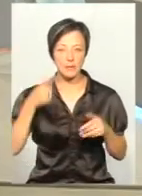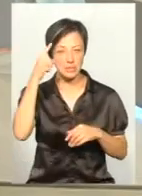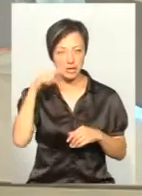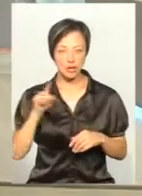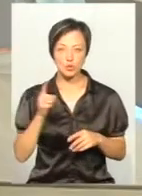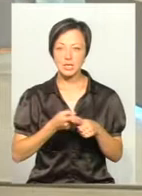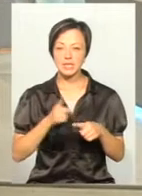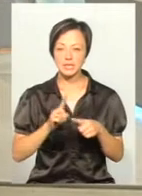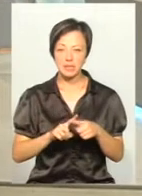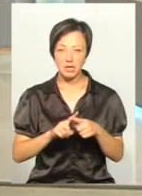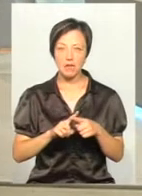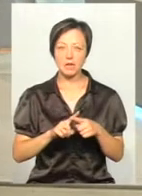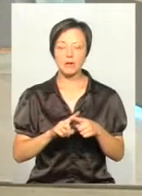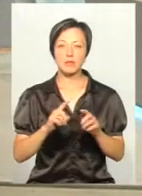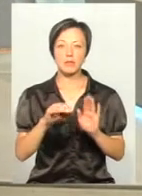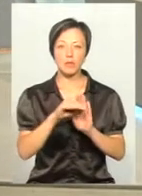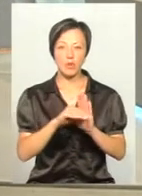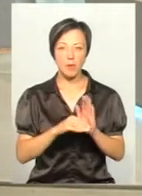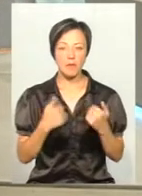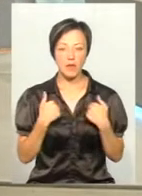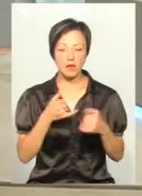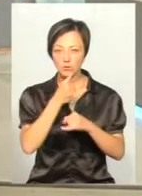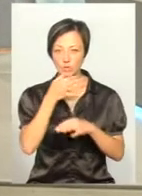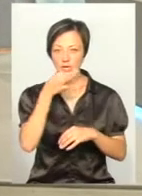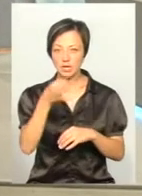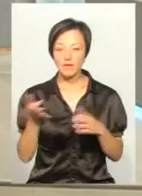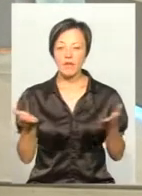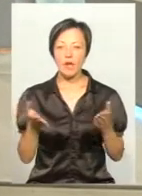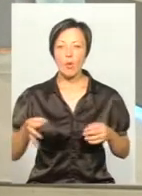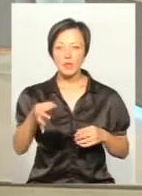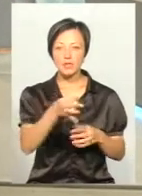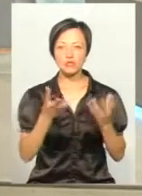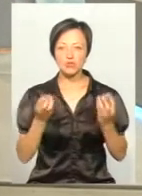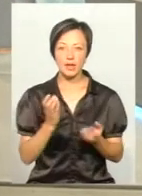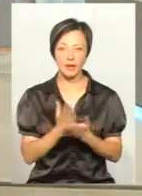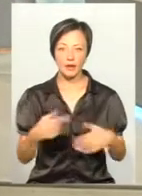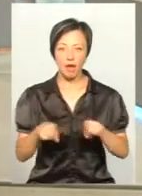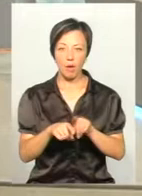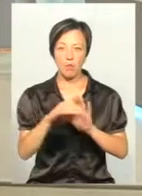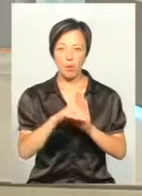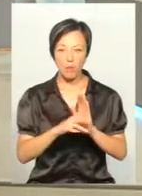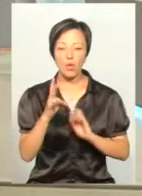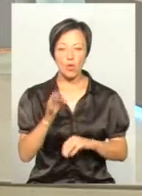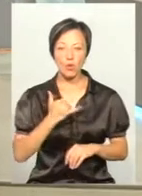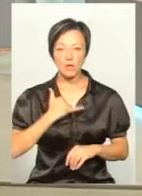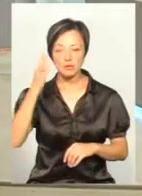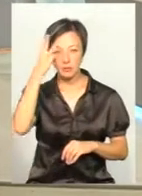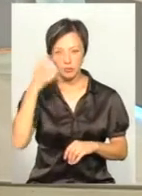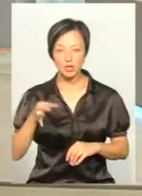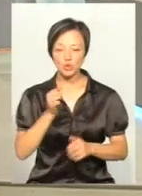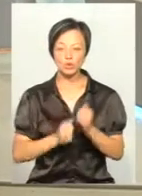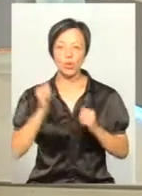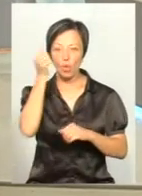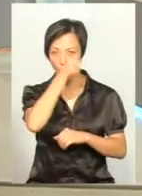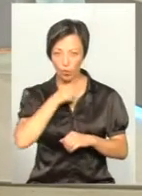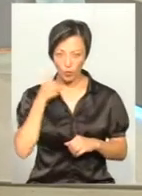що це йде програмою, безпосередньо я навіть не можу сказати, в яких областях ще є така програма, але на Хмельниччині з року в